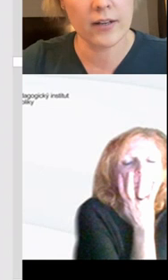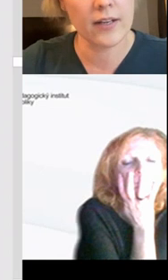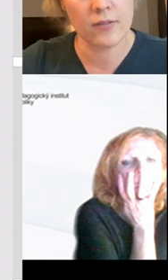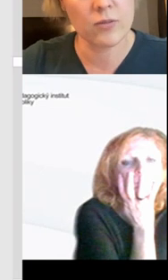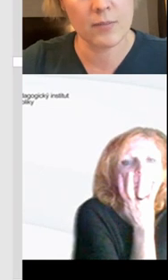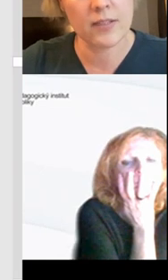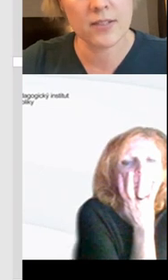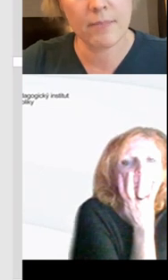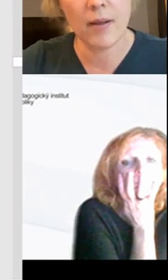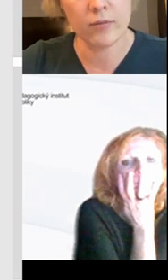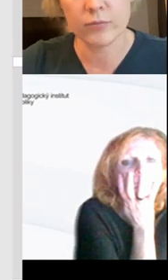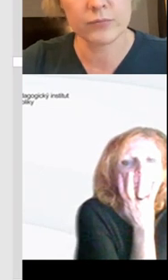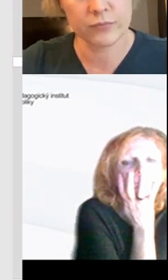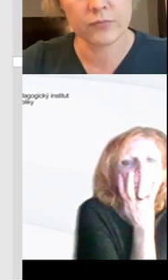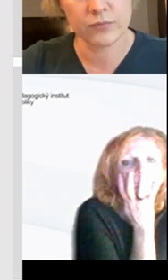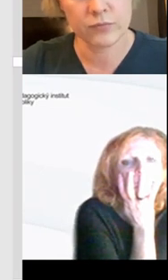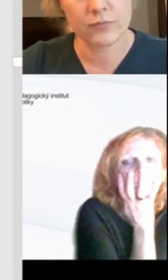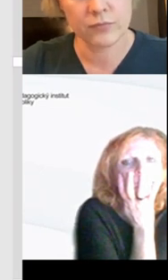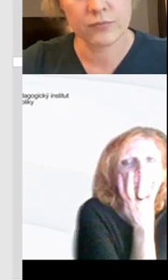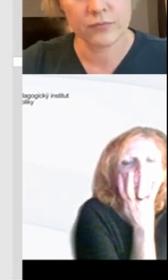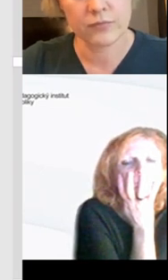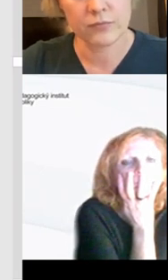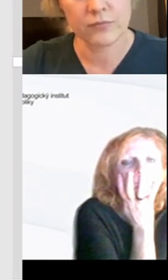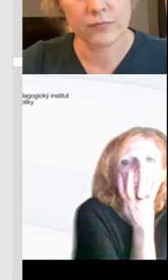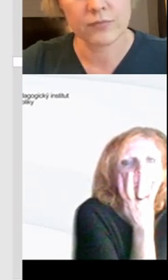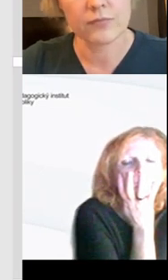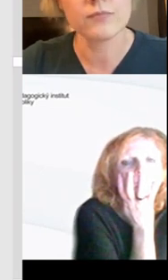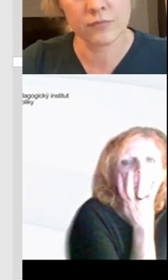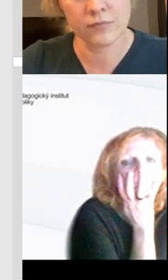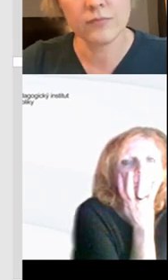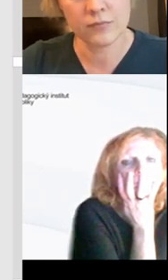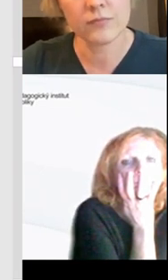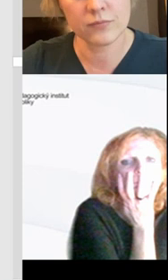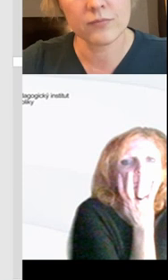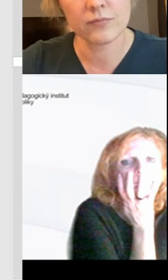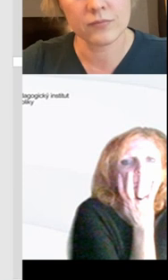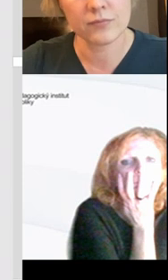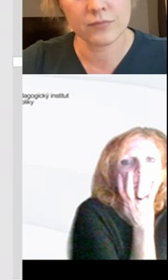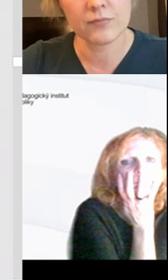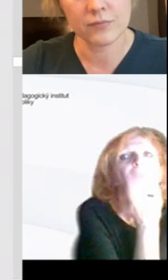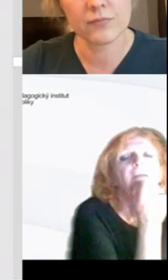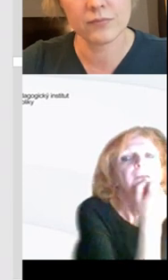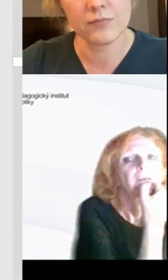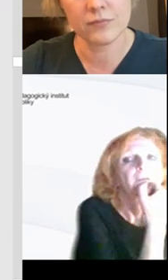já bych to teda nechala v tom tematickém plánu. do té Maťáků. To tam podchytit.